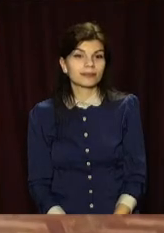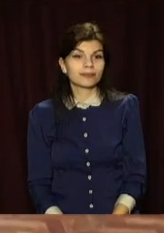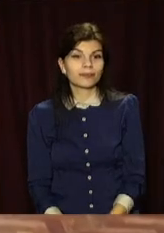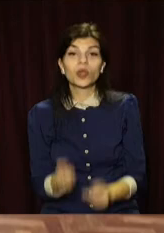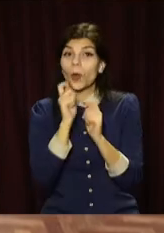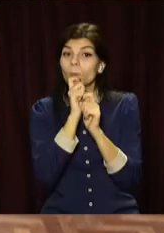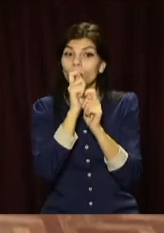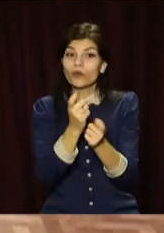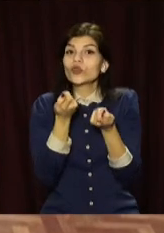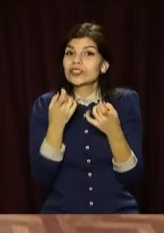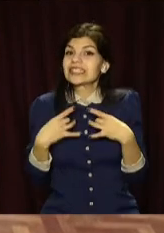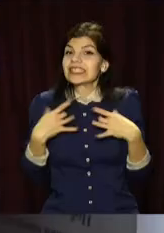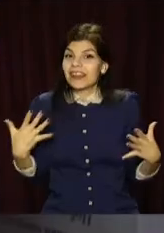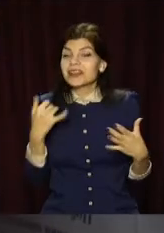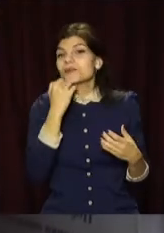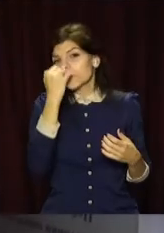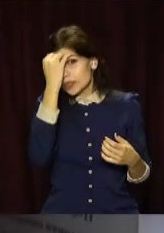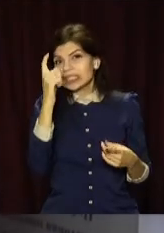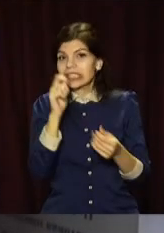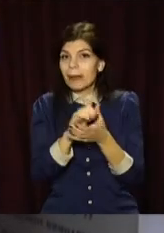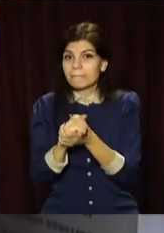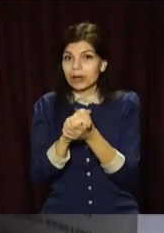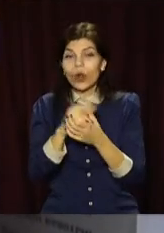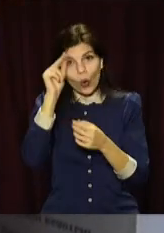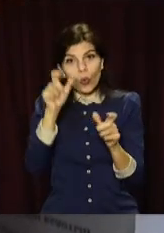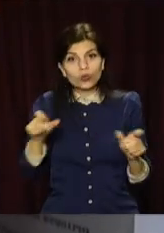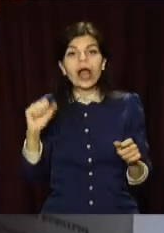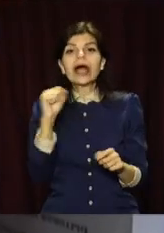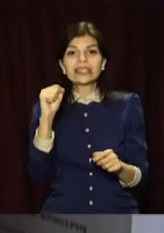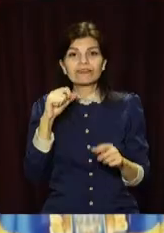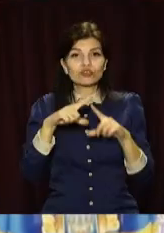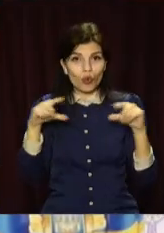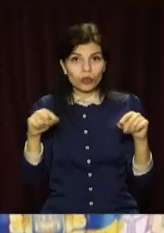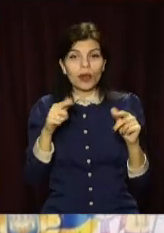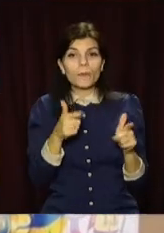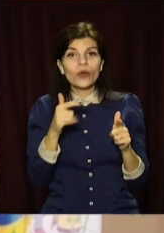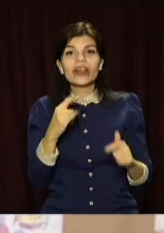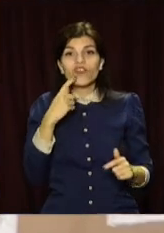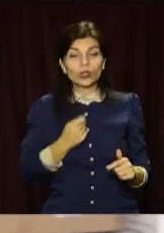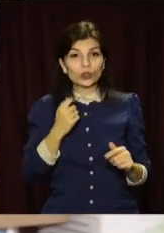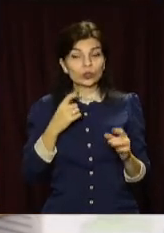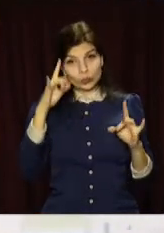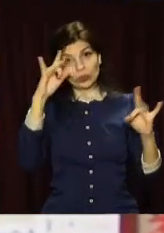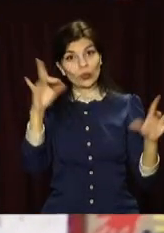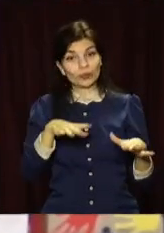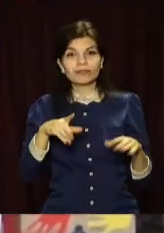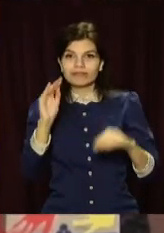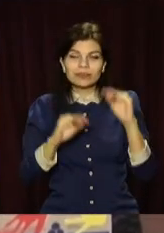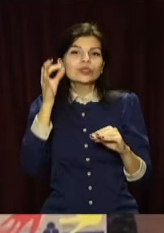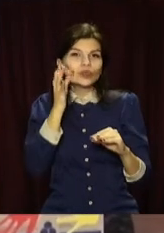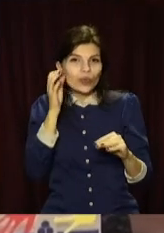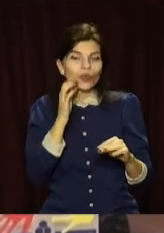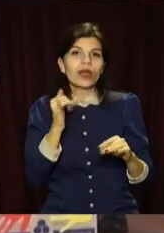Подарувати трішки свята та подякувати за мир учні Олександрівської школи підготували для військових сюрприз. Зібрали пакунки з